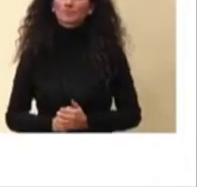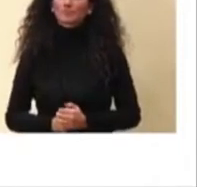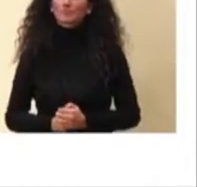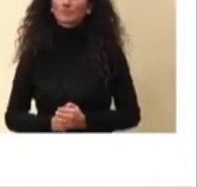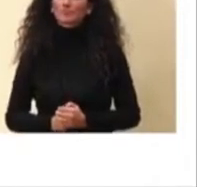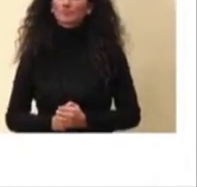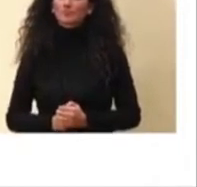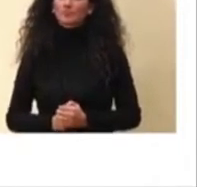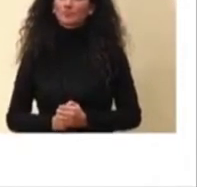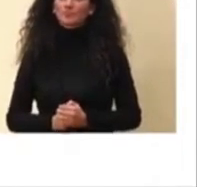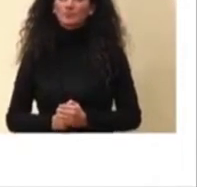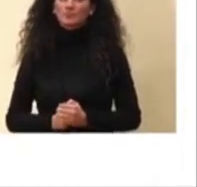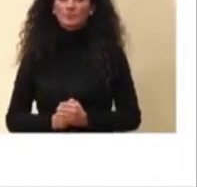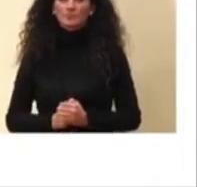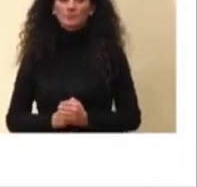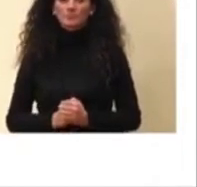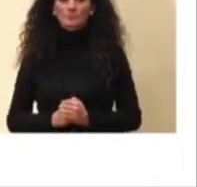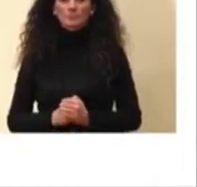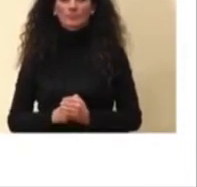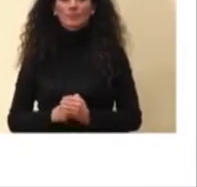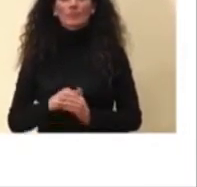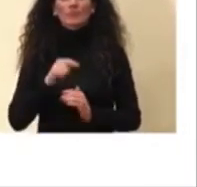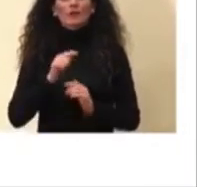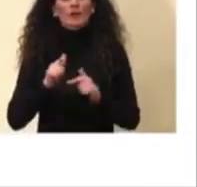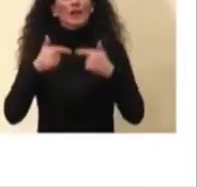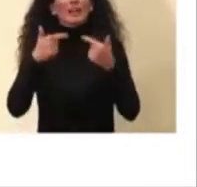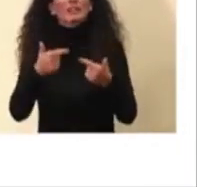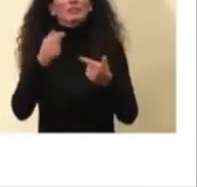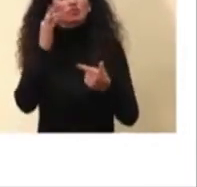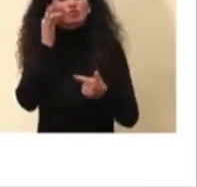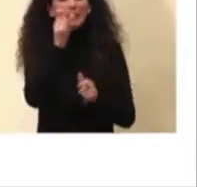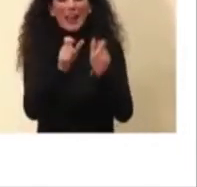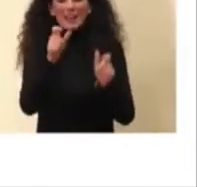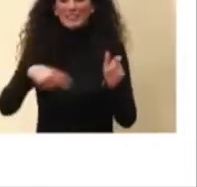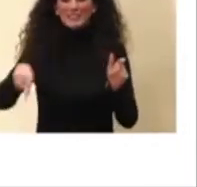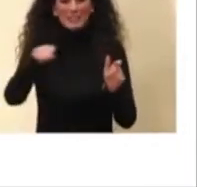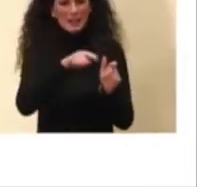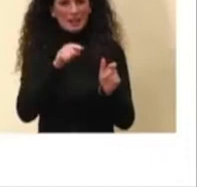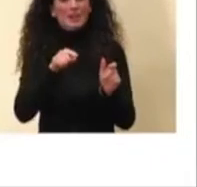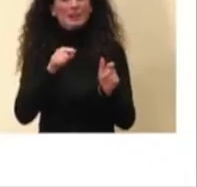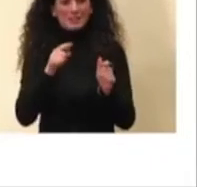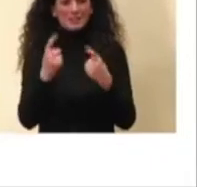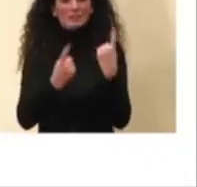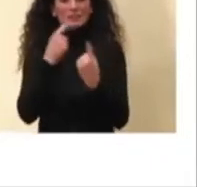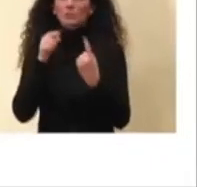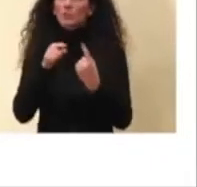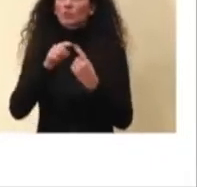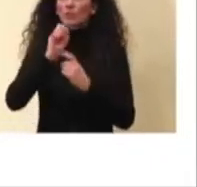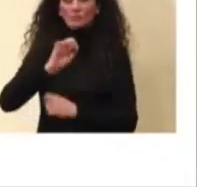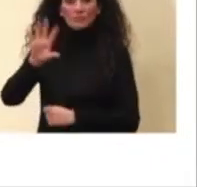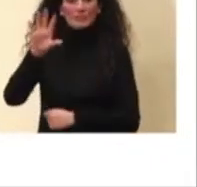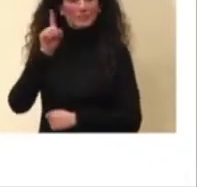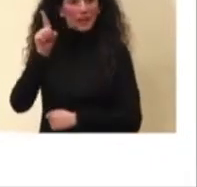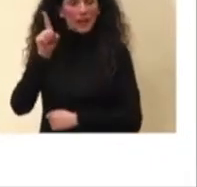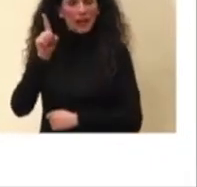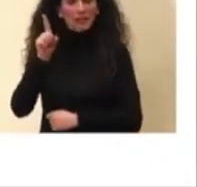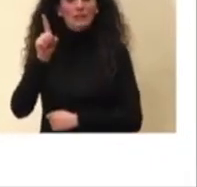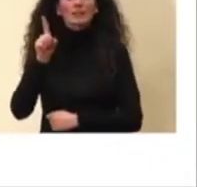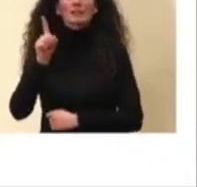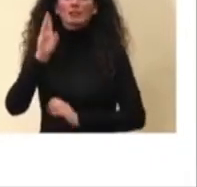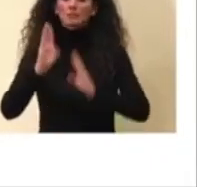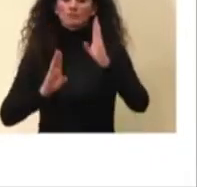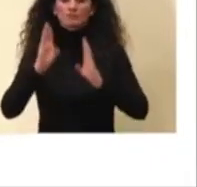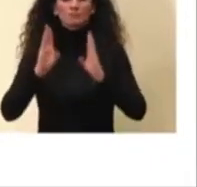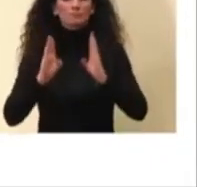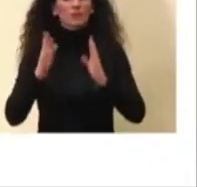della incidenza, questa è una figura che rende, paragona sostanzialmente due blocchi